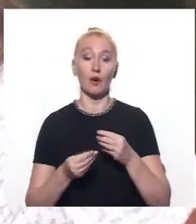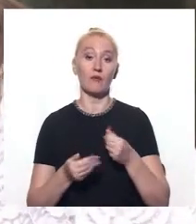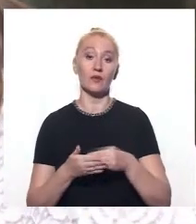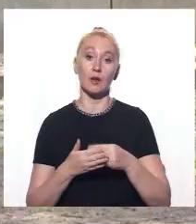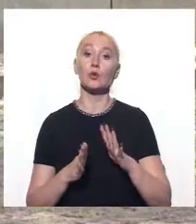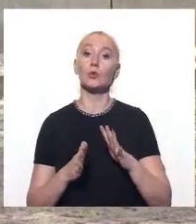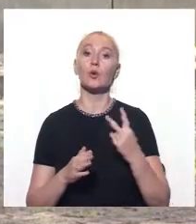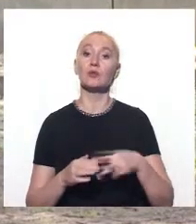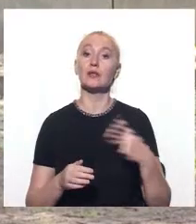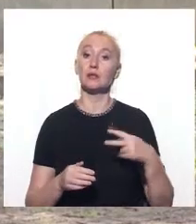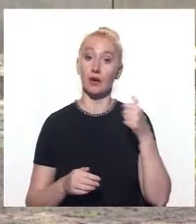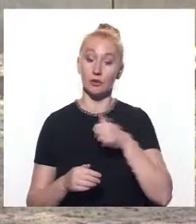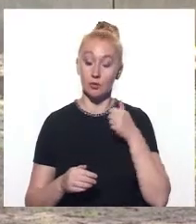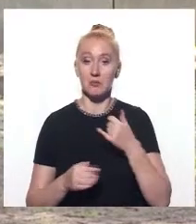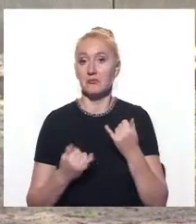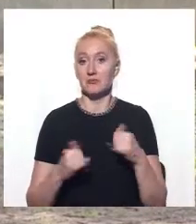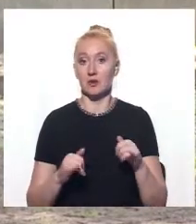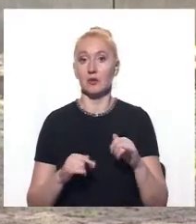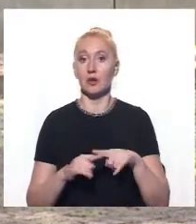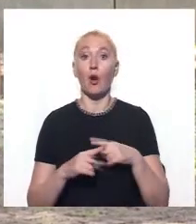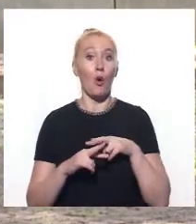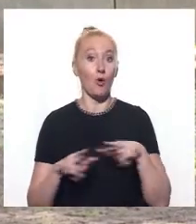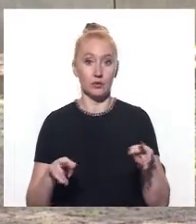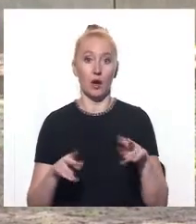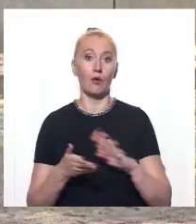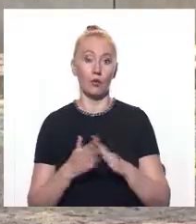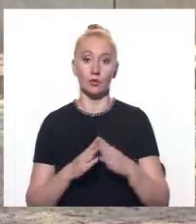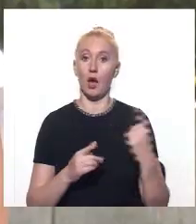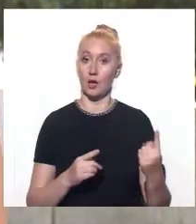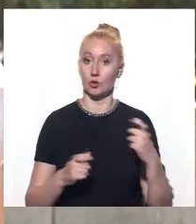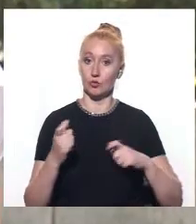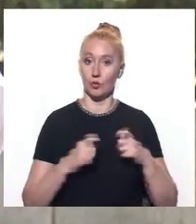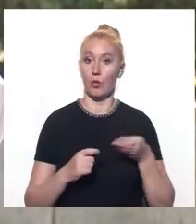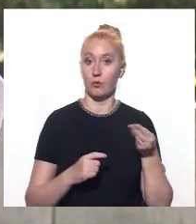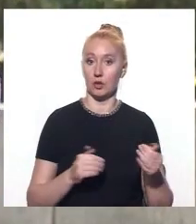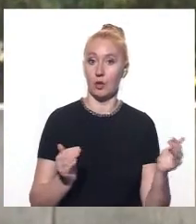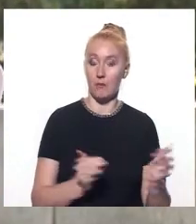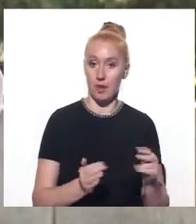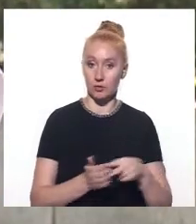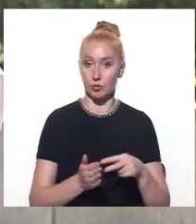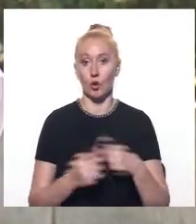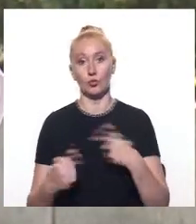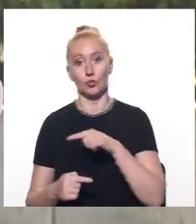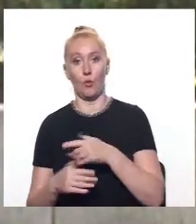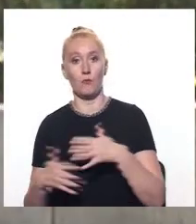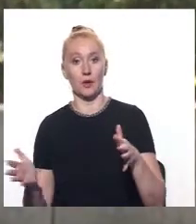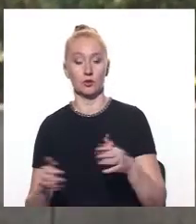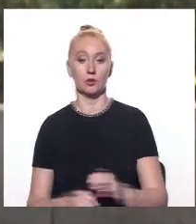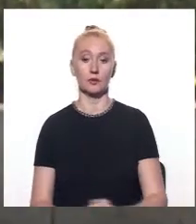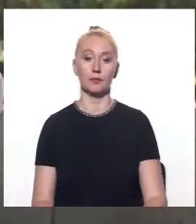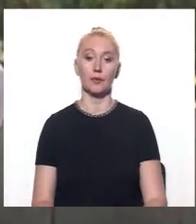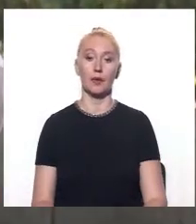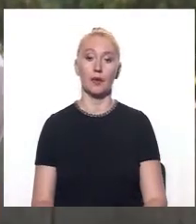студентів 2020 року, каже дивно, адже за однакові умови навчання одні студенти сплачуватимуть меншу вартість, інші – більшу. Ми